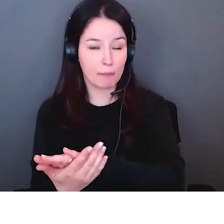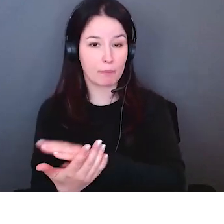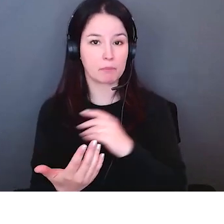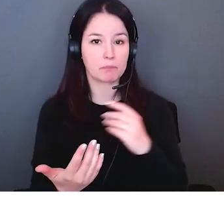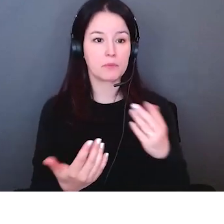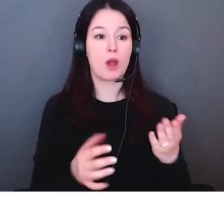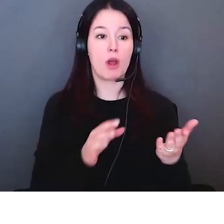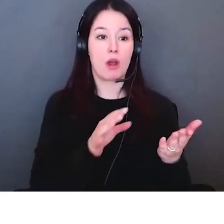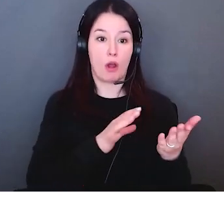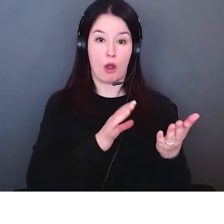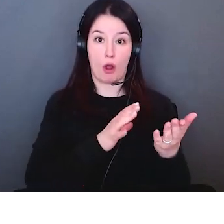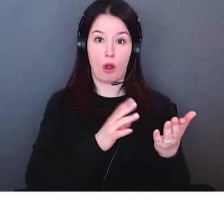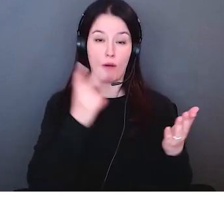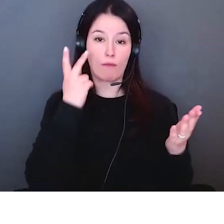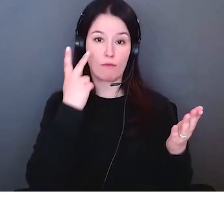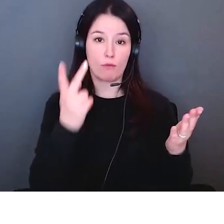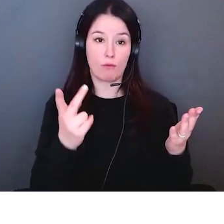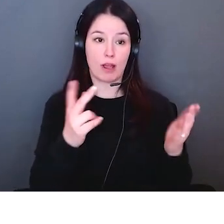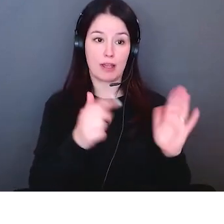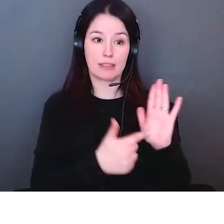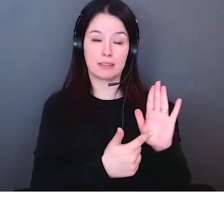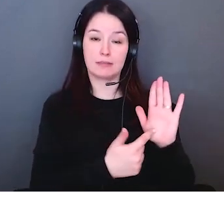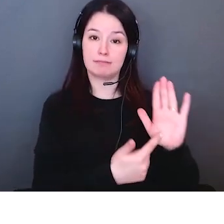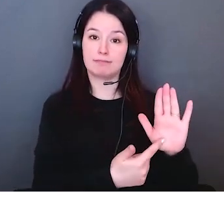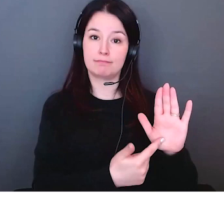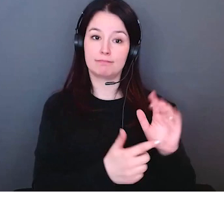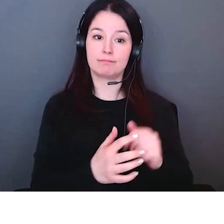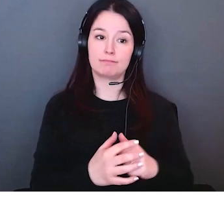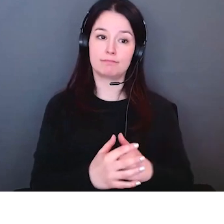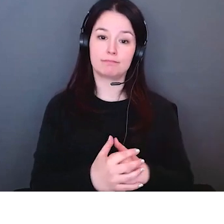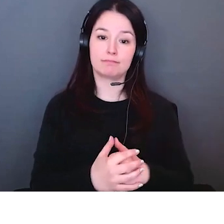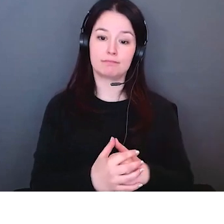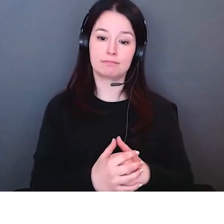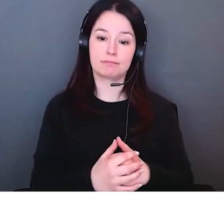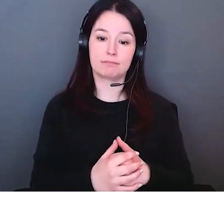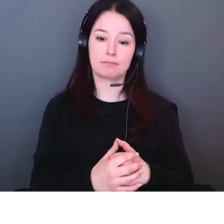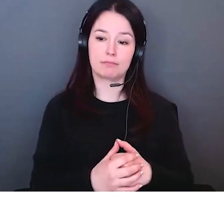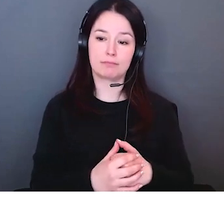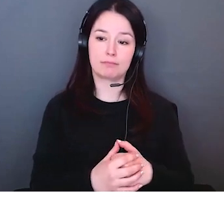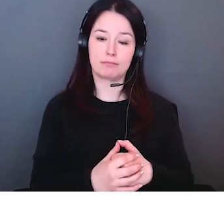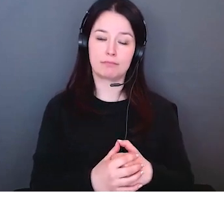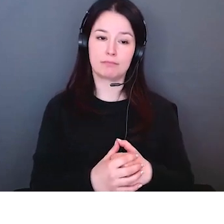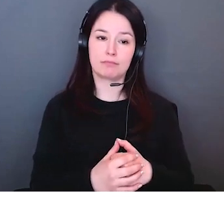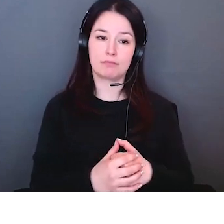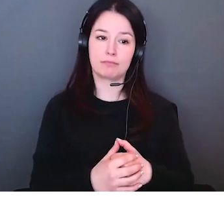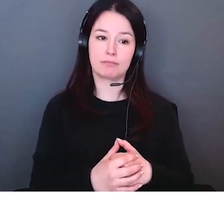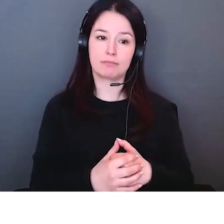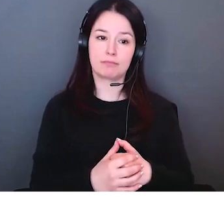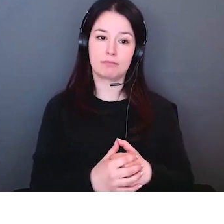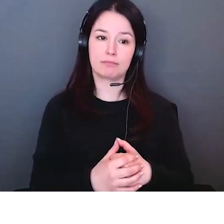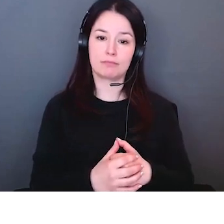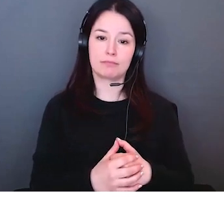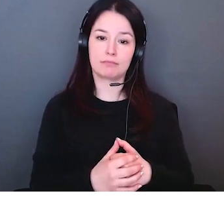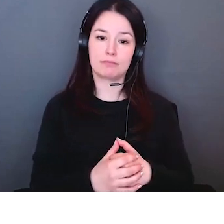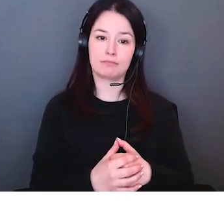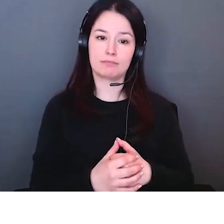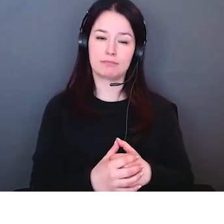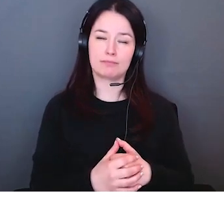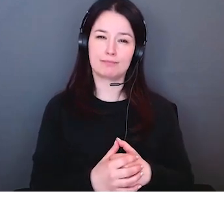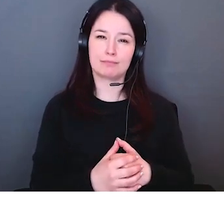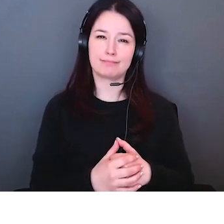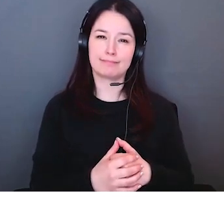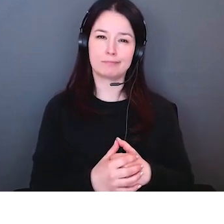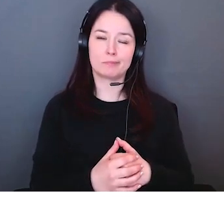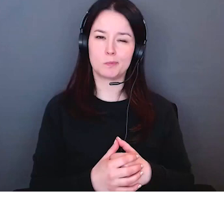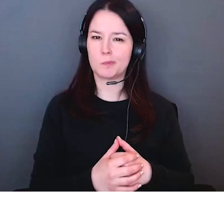'autre le respect des modes de savoir des modes de penser de l'autre mais aussi une valorisation de ce que les autres